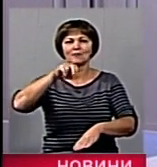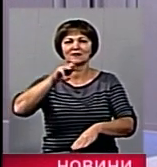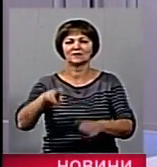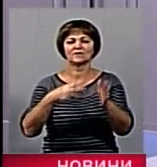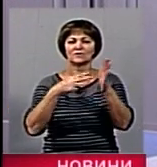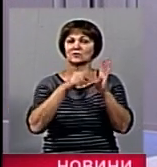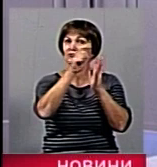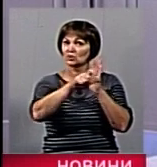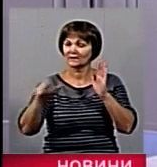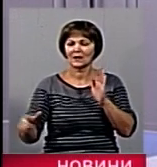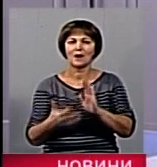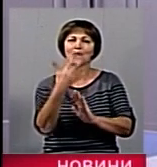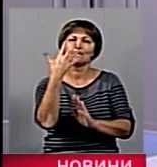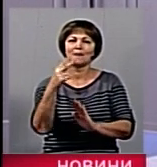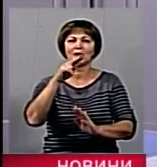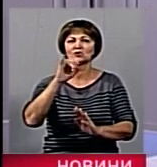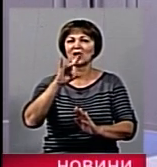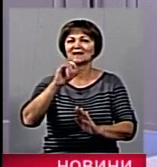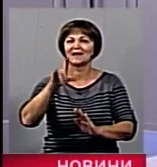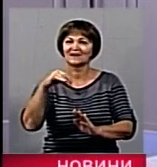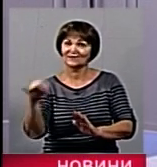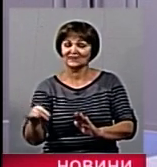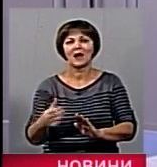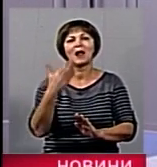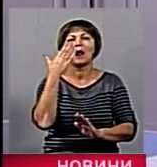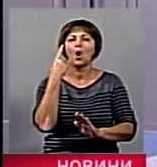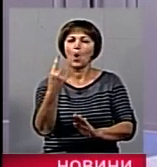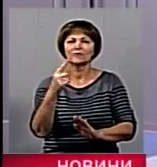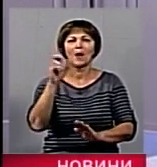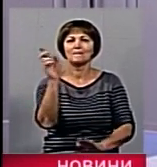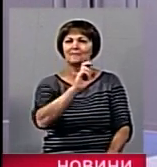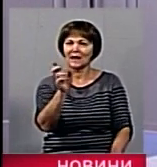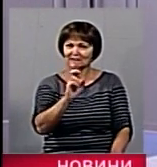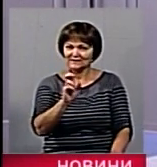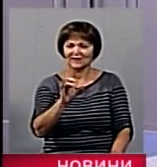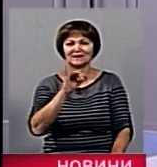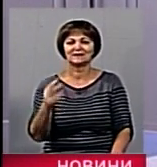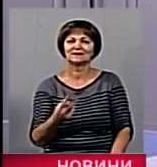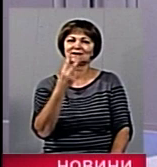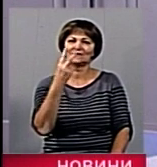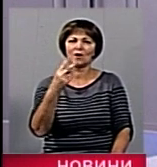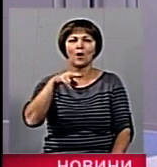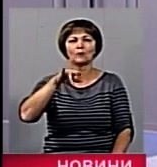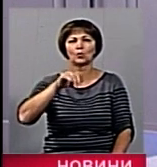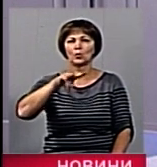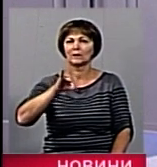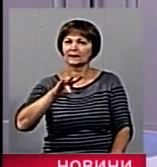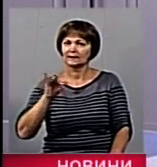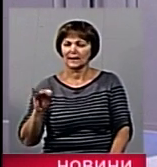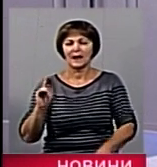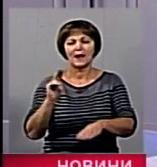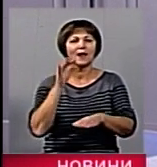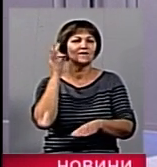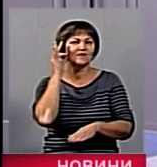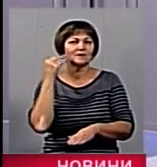восьмеро дітей. Із них п'ятеро з Черняхівського району, одна дитина з села Березівка Житомирського району, двоє з Полинського району. Вікува